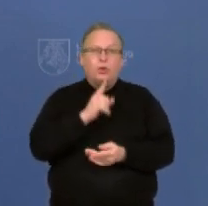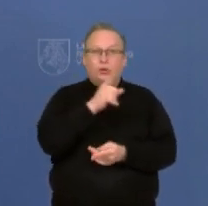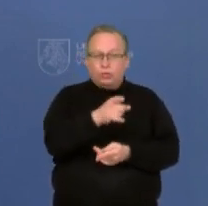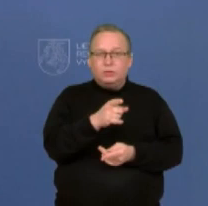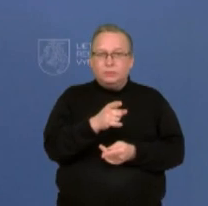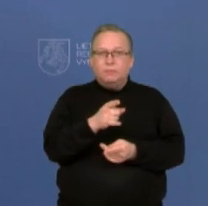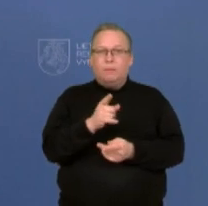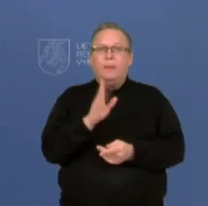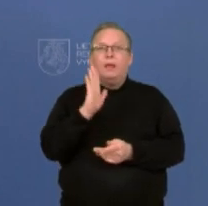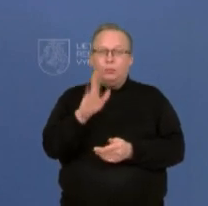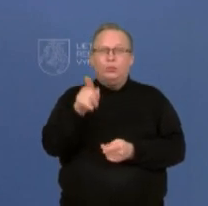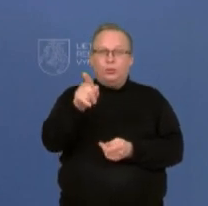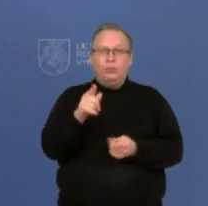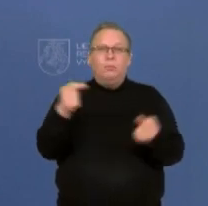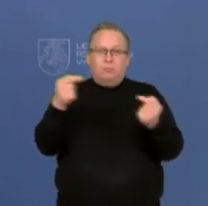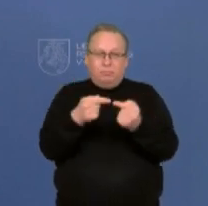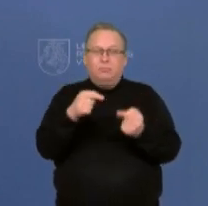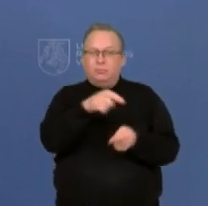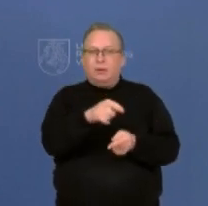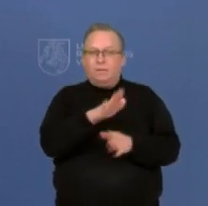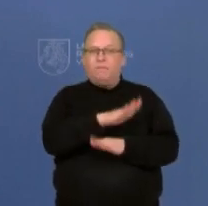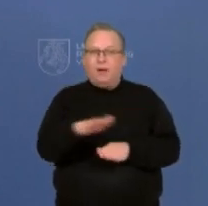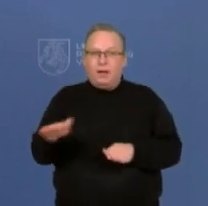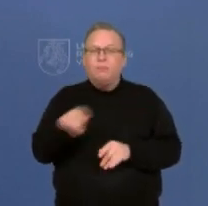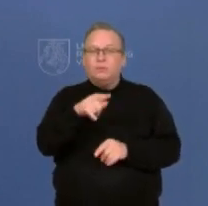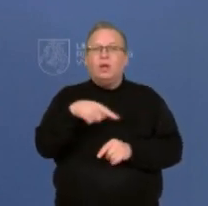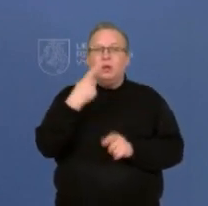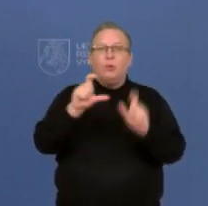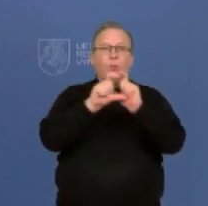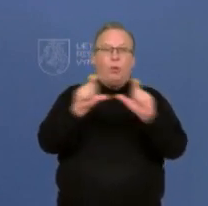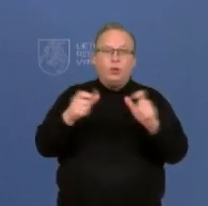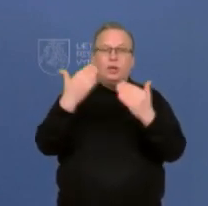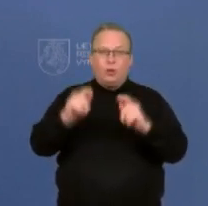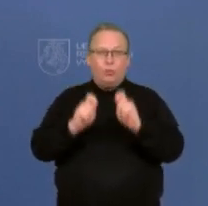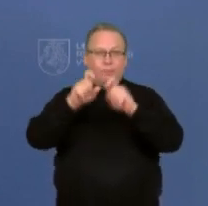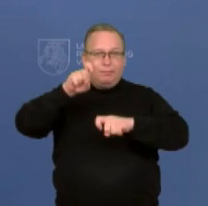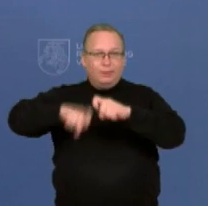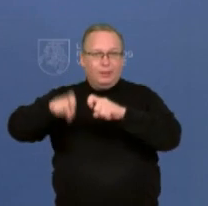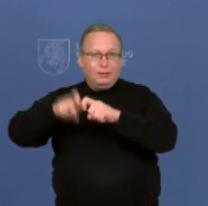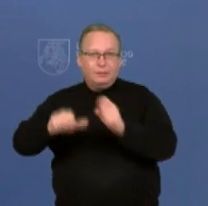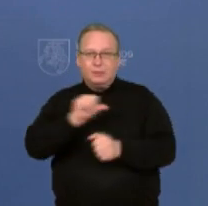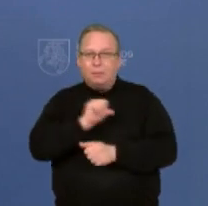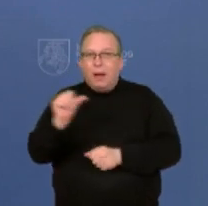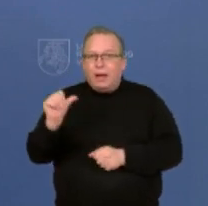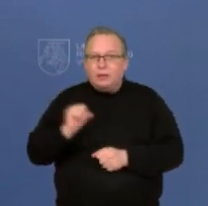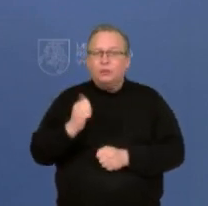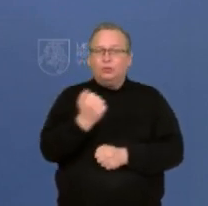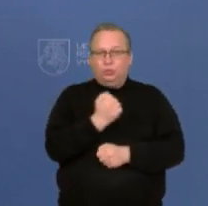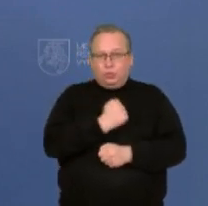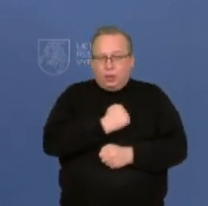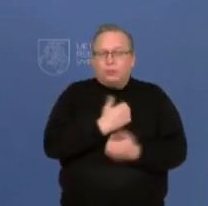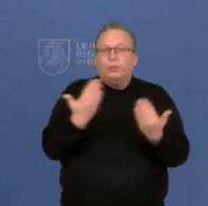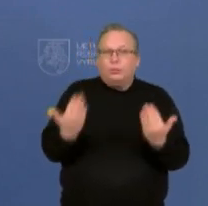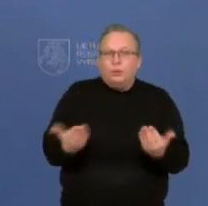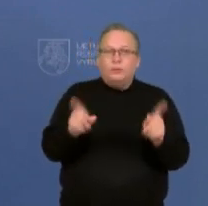pripažįstamus būtent dėl vaikų, nes jie, jeigu dauguma testuojasi mokyklose, būtent šitais testais, jie turėtų suponuoti, kad